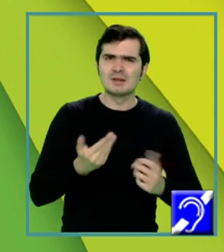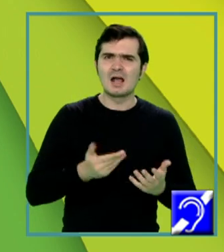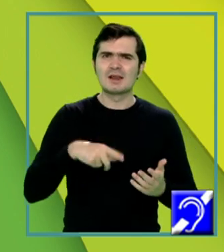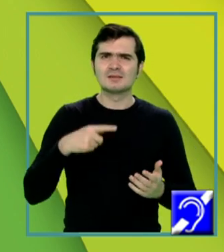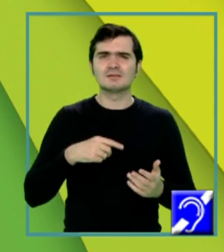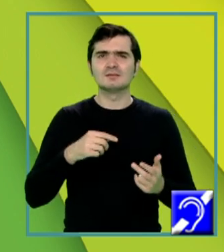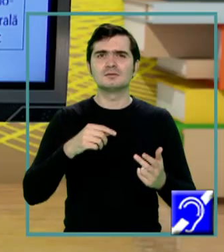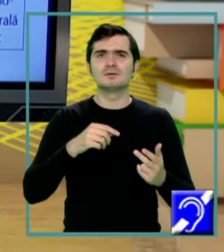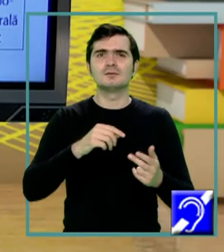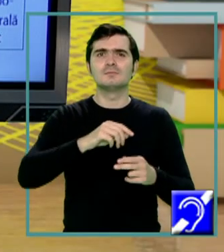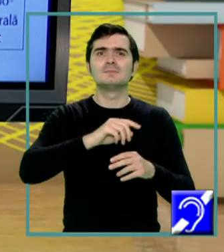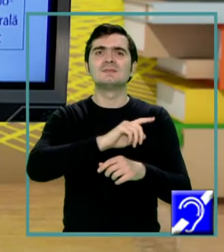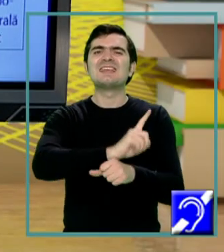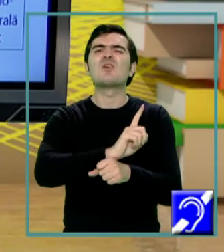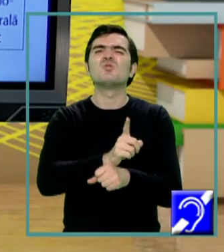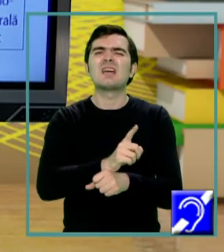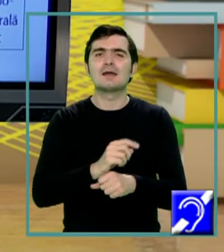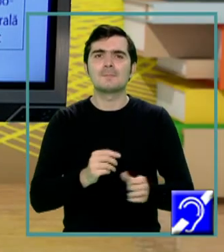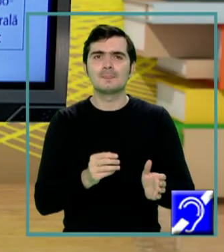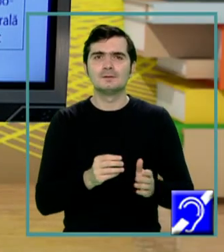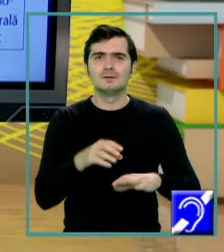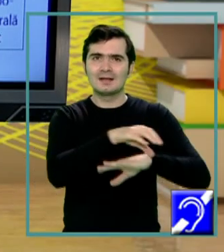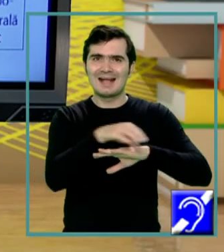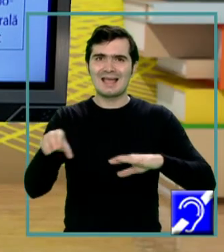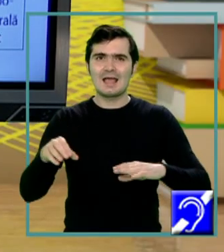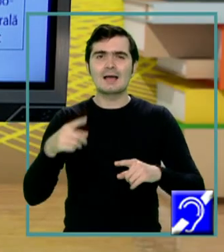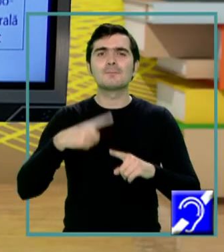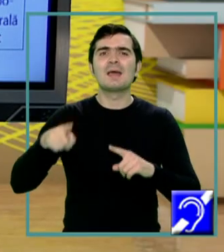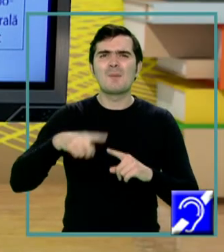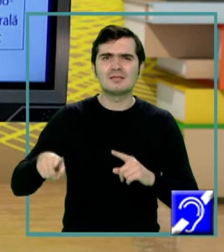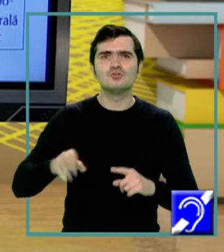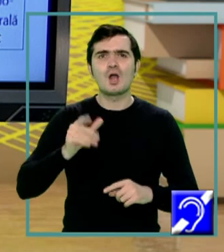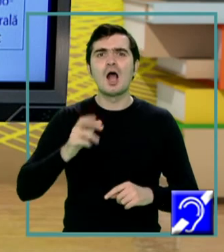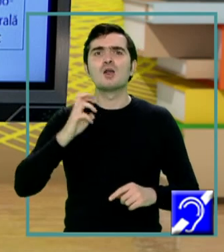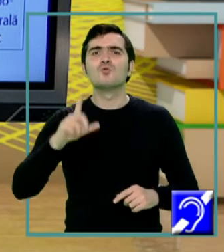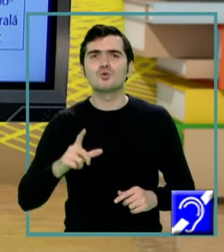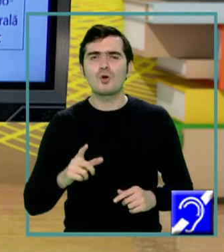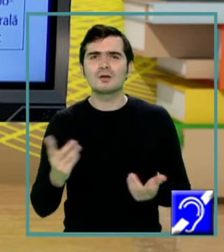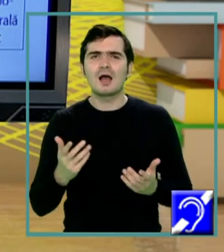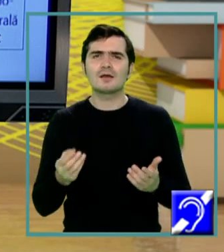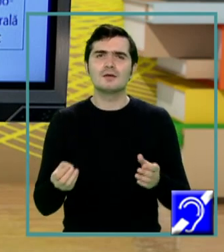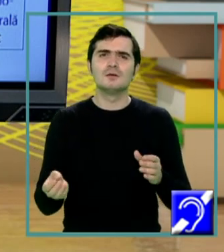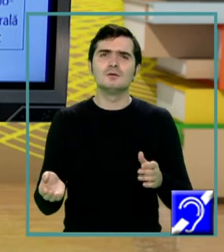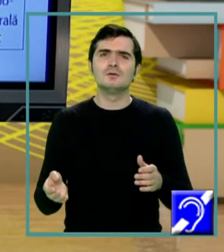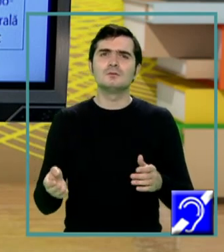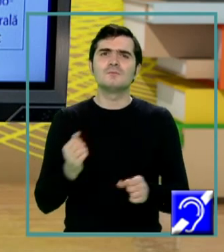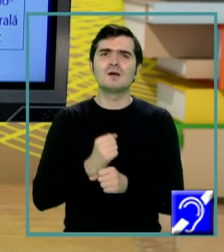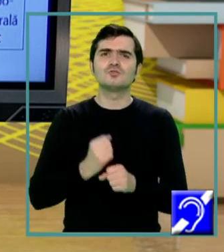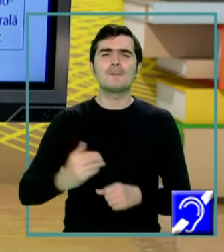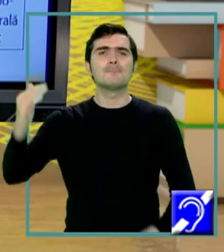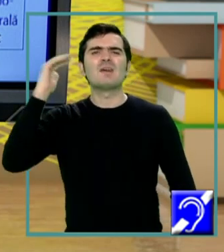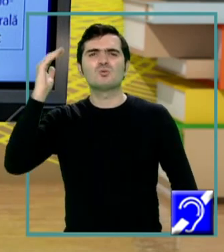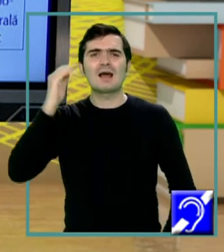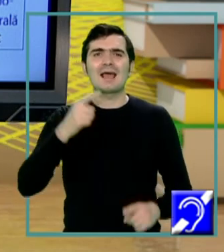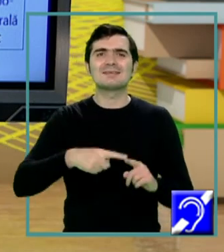secundare. Căile spermatice au și ele rolurile lor. Completează maturarea spermatozoizilor